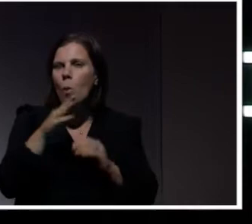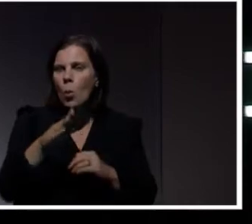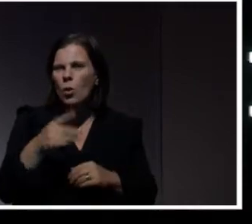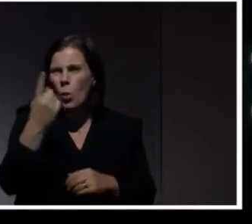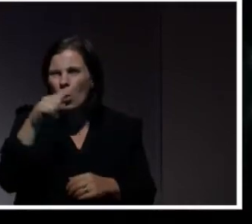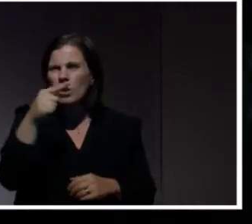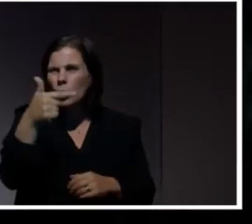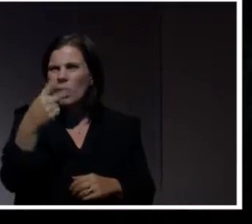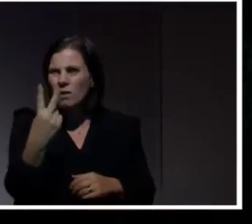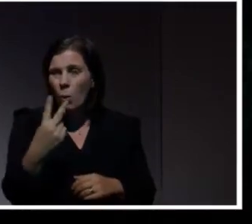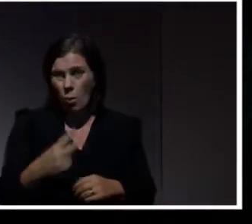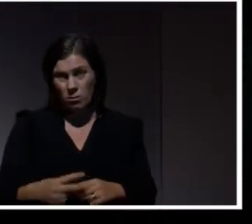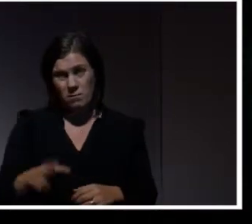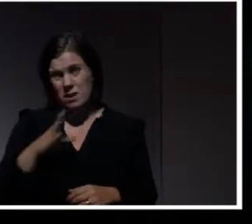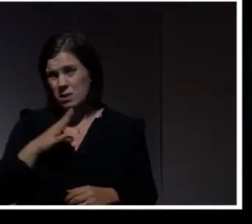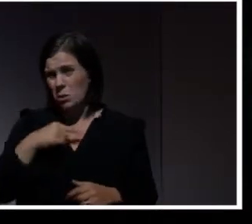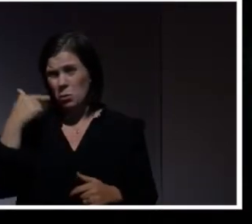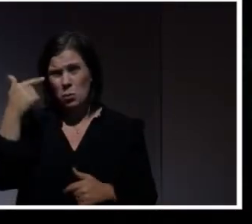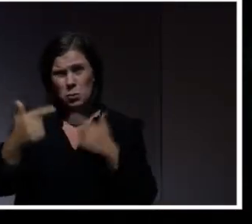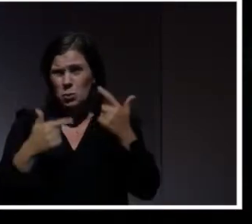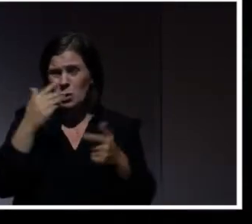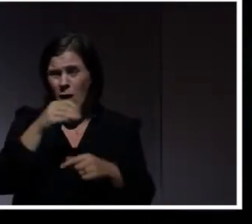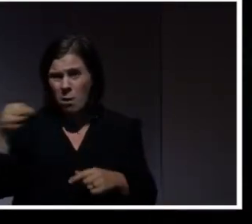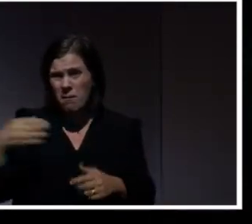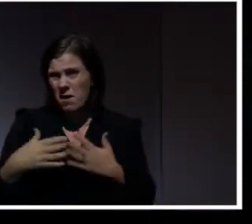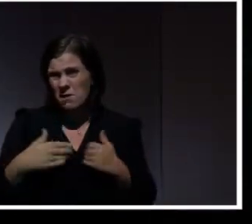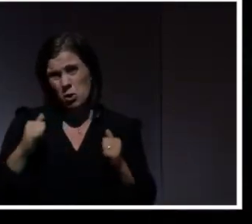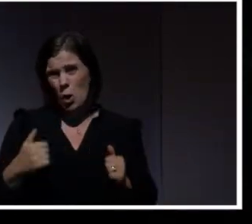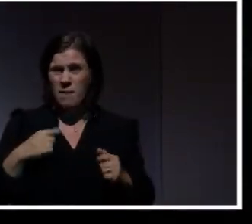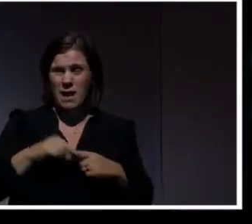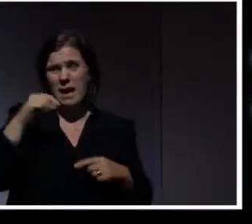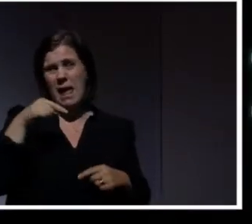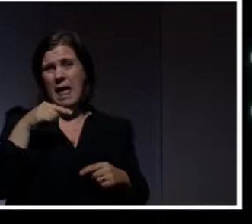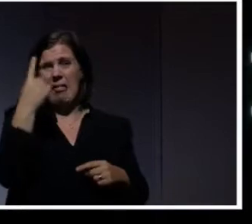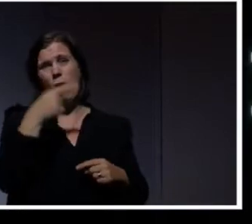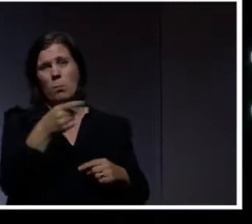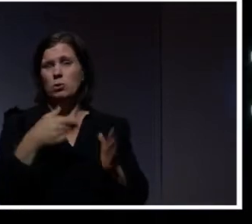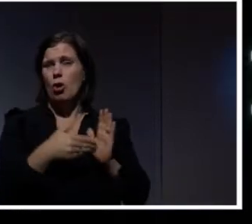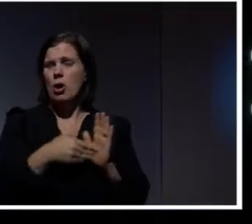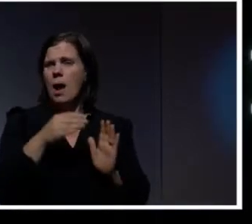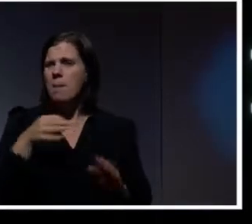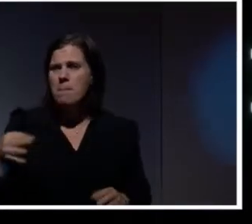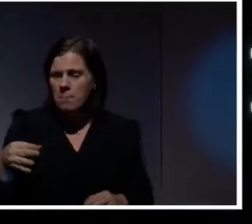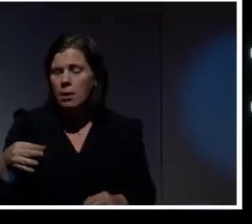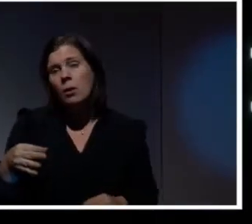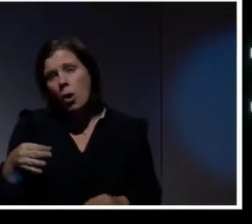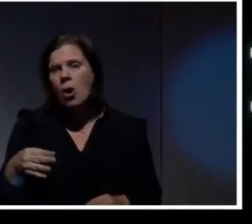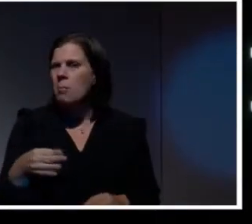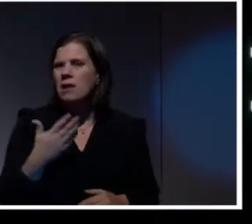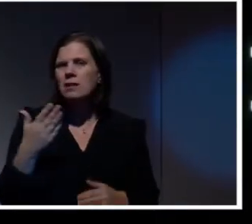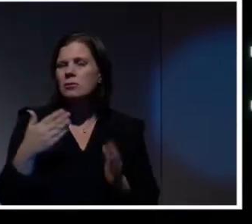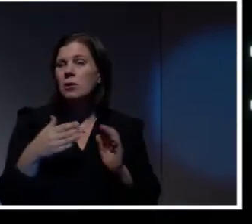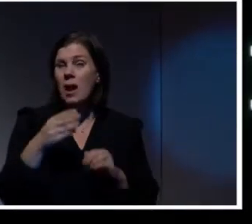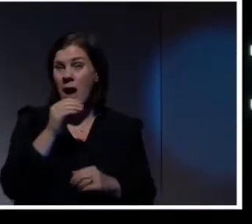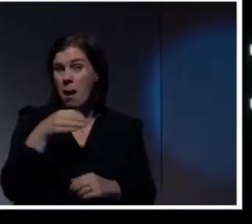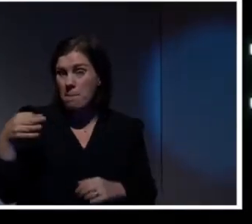hallå, hur många tusentals appar finns det inte där? Det var ju risk för att jag ska välja just en av dem. Ja, men då inte den värsta delen. De här apparna